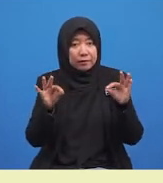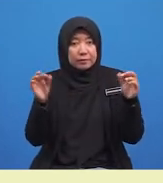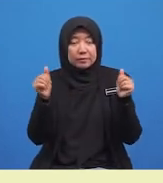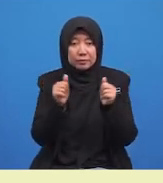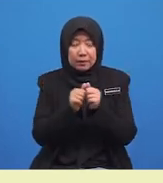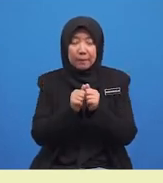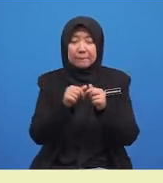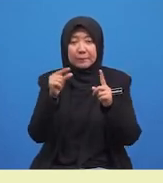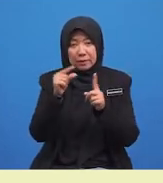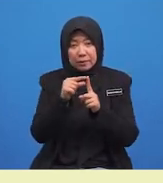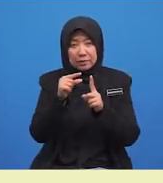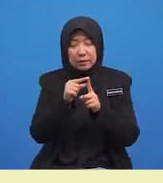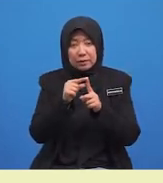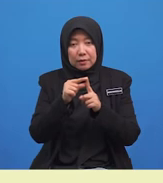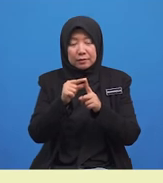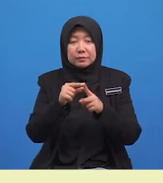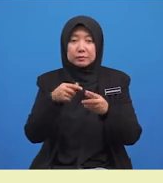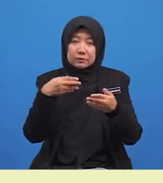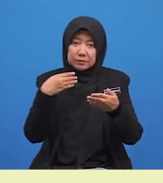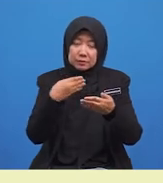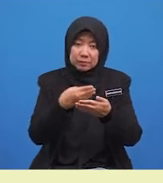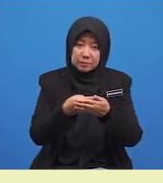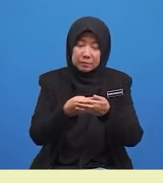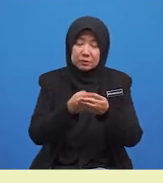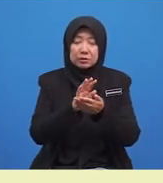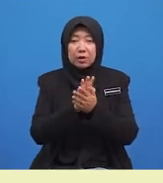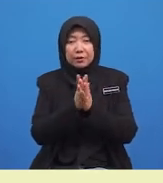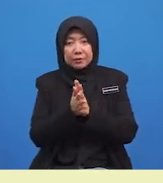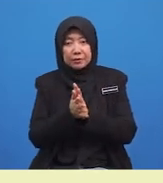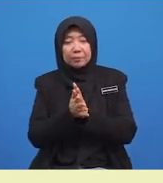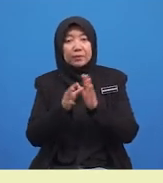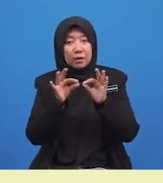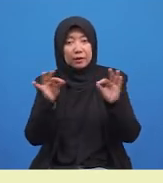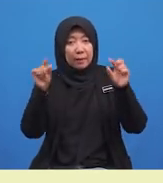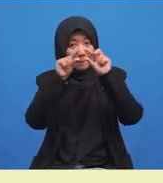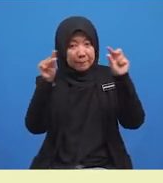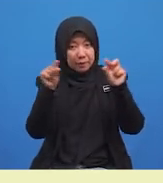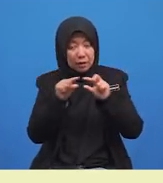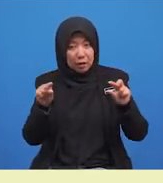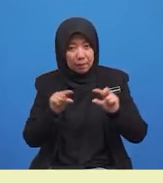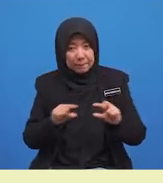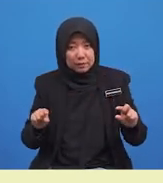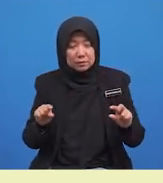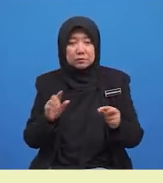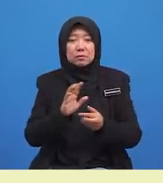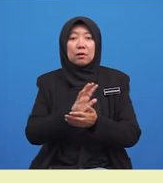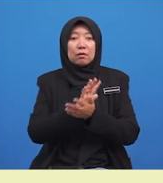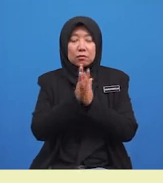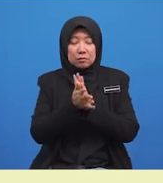perkataan sehingga menjadi ayat berlapis yang dikenali sebagai ayat majmuk.